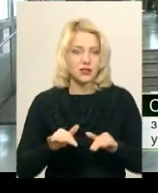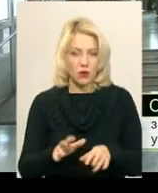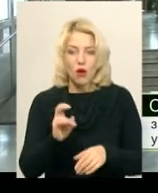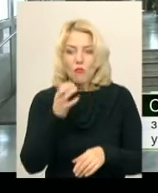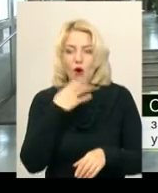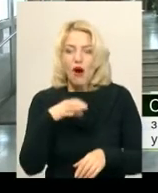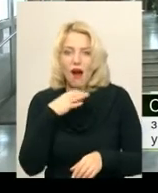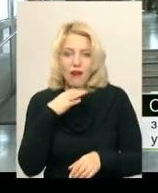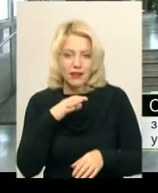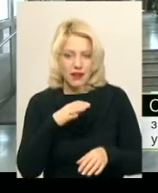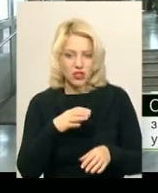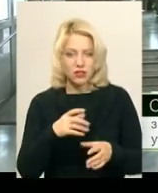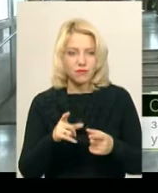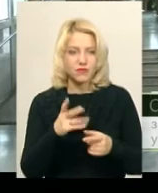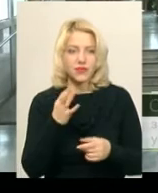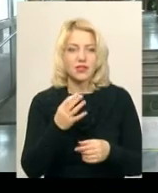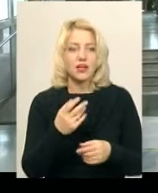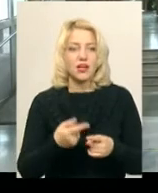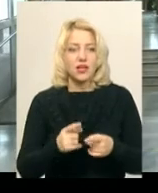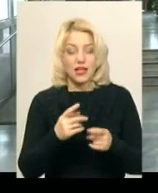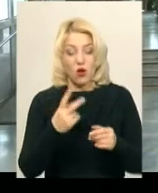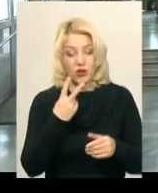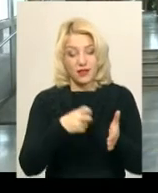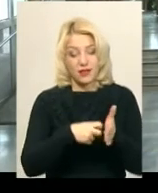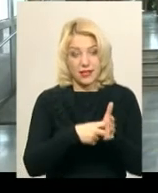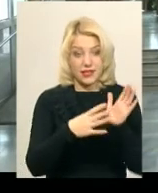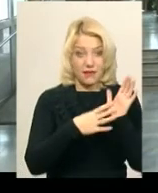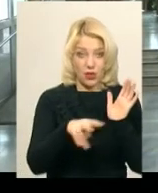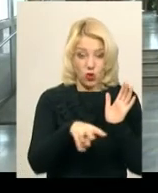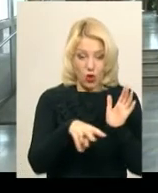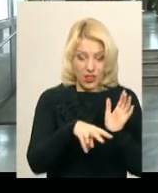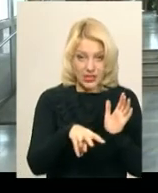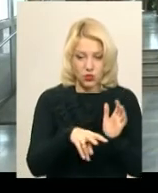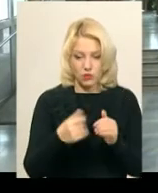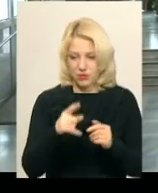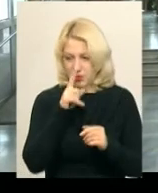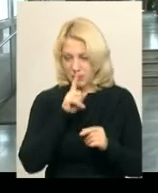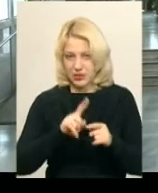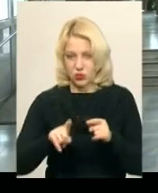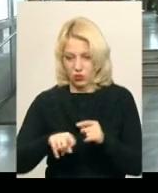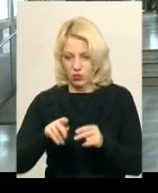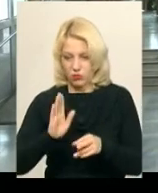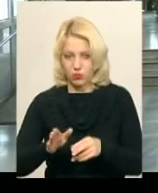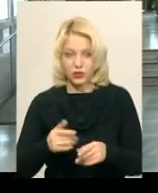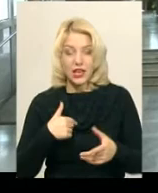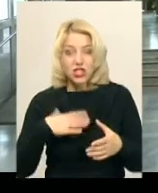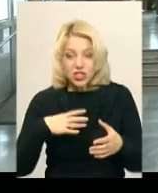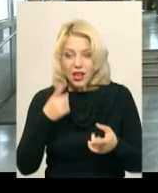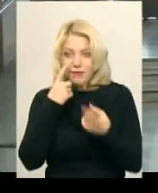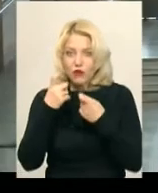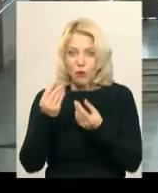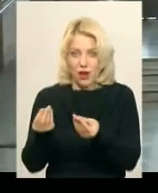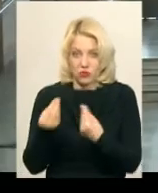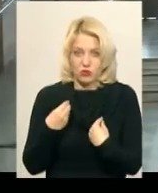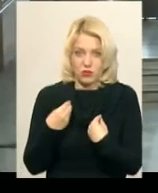слідах, які один лист 9 листопада, вже скоро місяць пройде, відповідно чекаємо результатів, що якусь інформацію вони нам